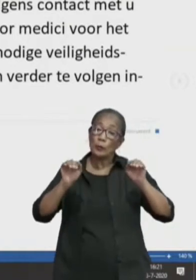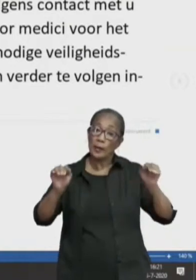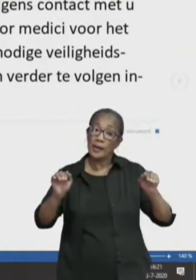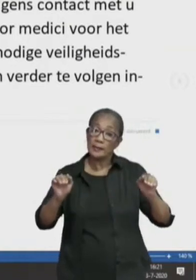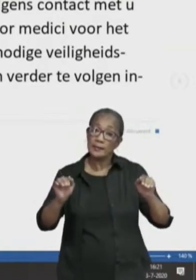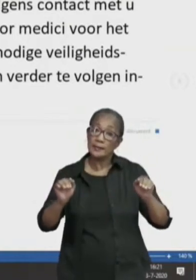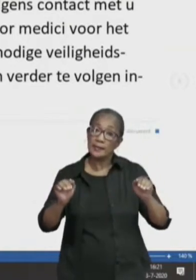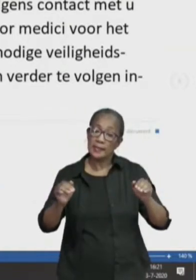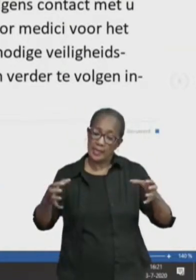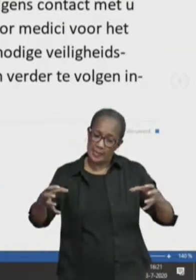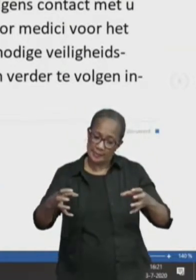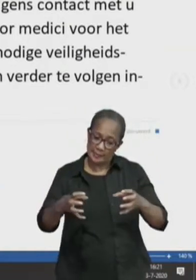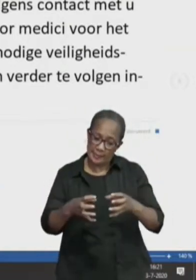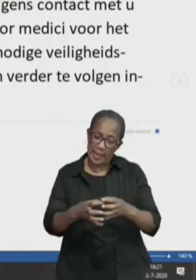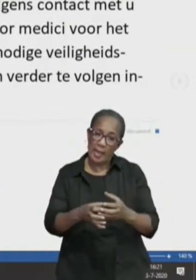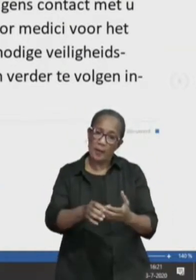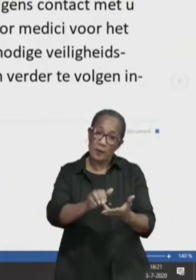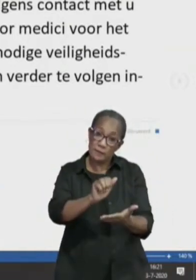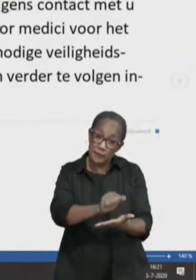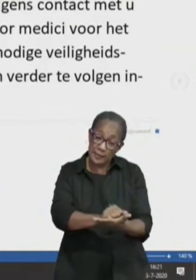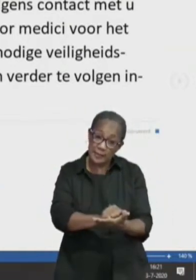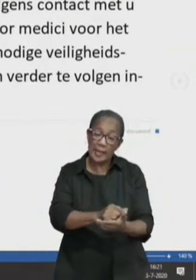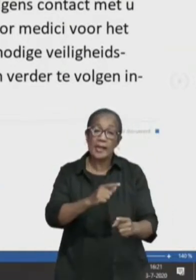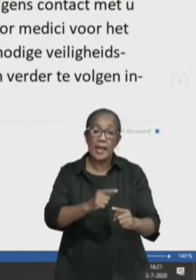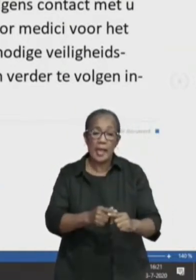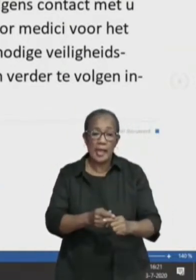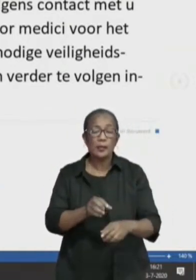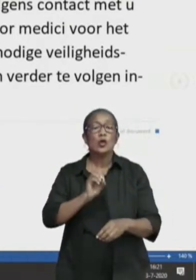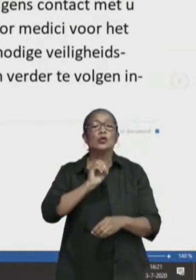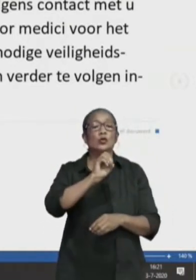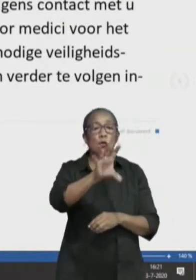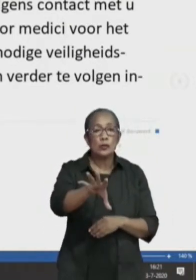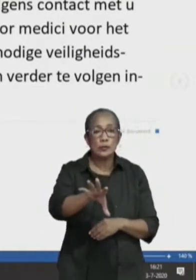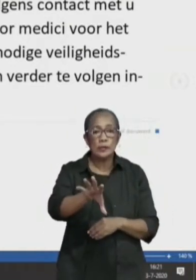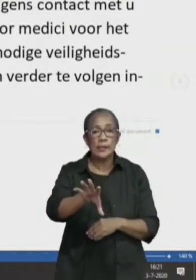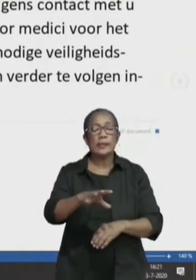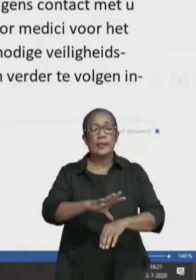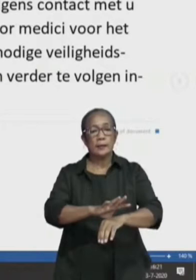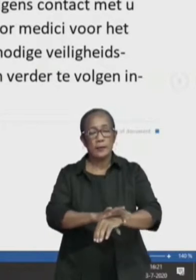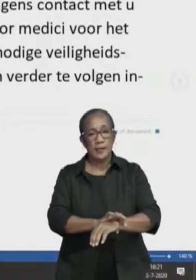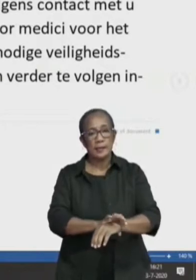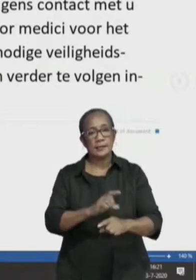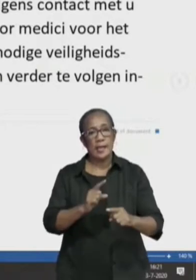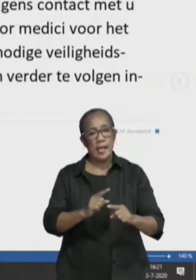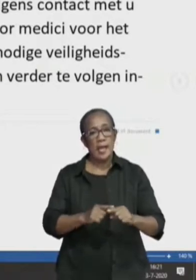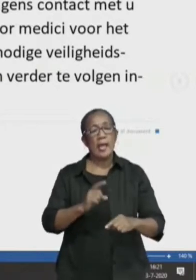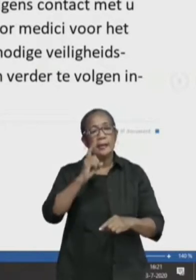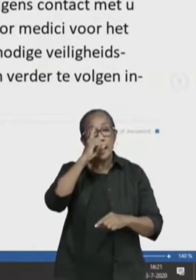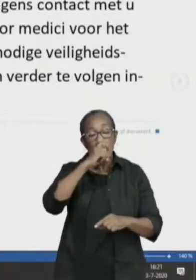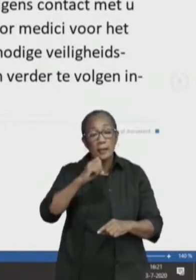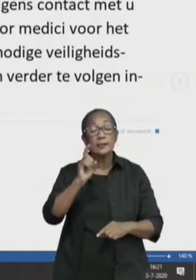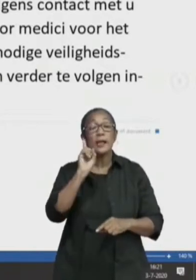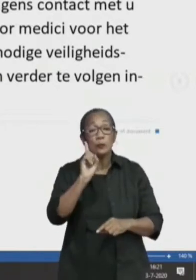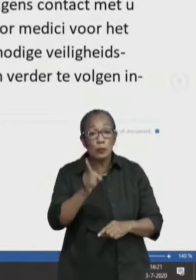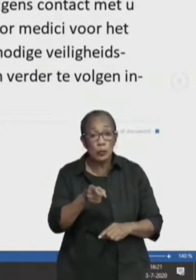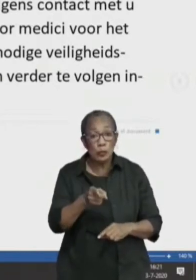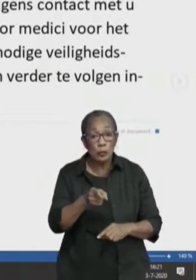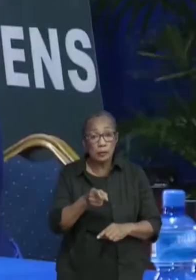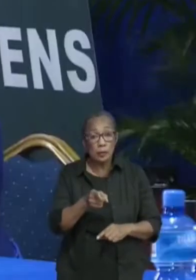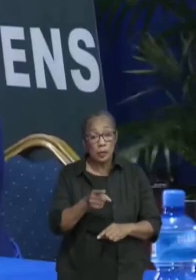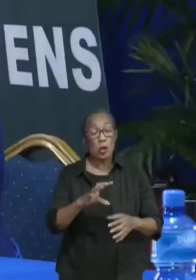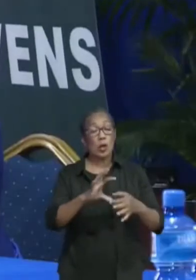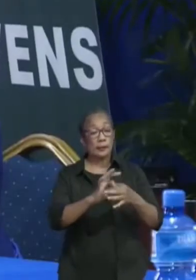vastleggen en dan doorsturen naar de medici en als het nodig is dat u wordt